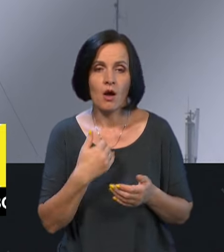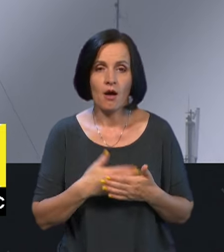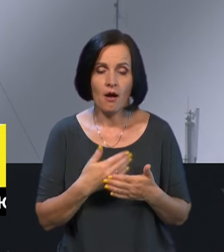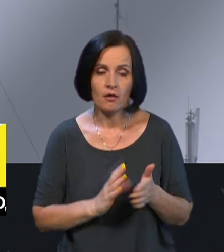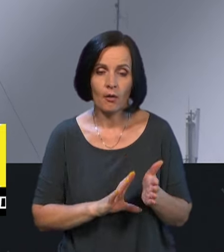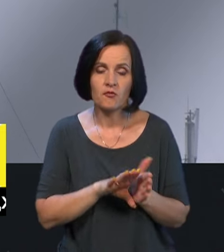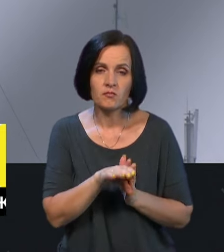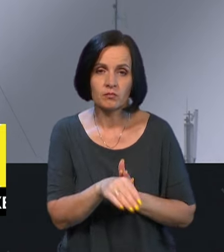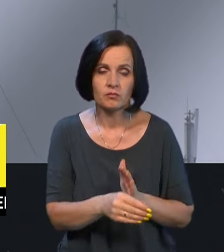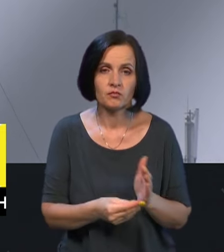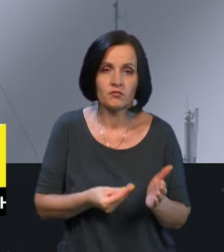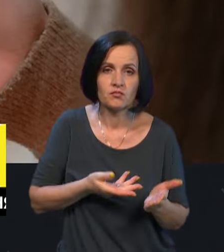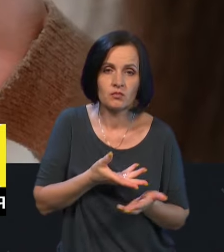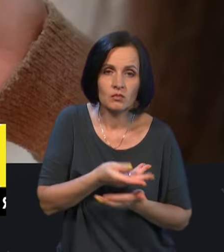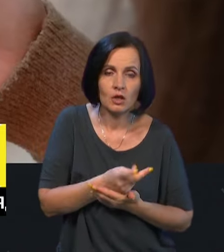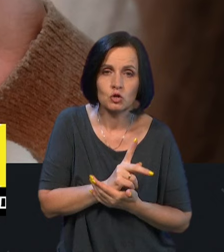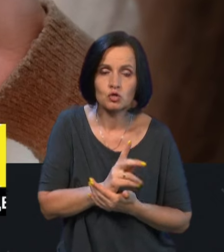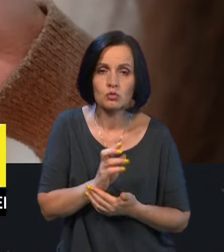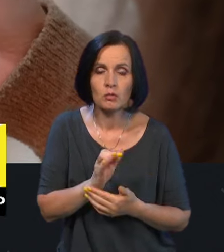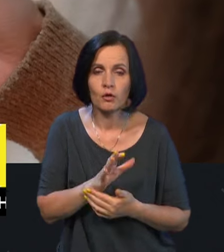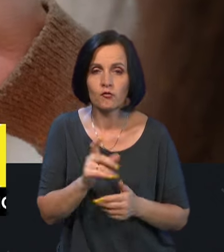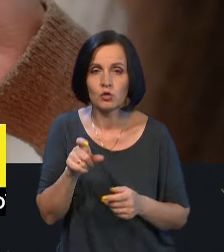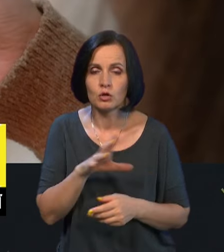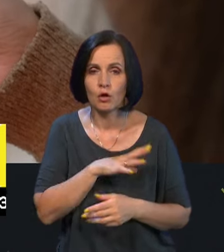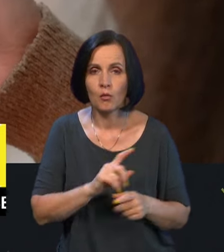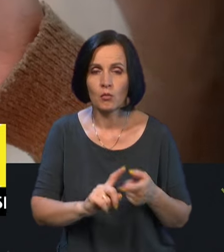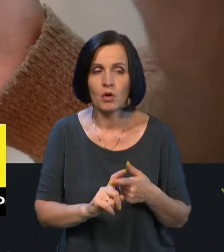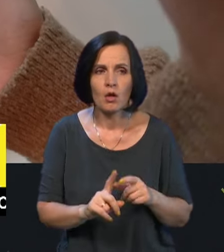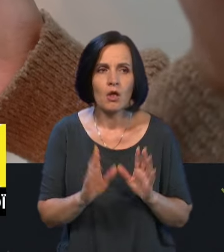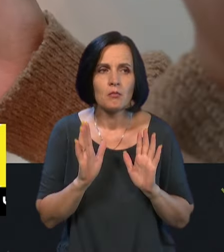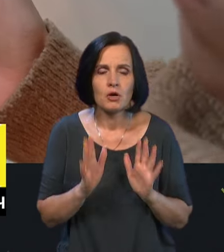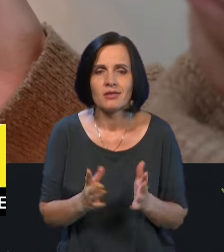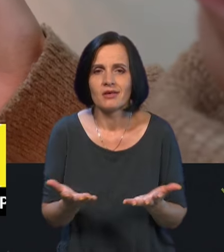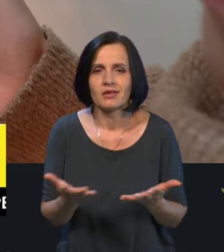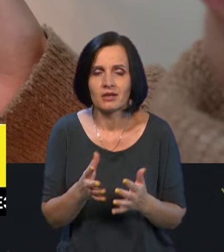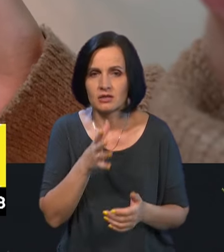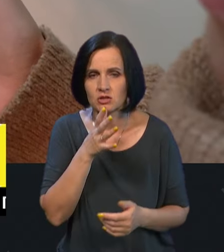в те, щоб в людей все-таки був зв'язок? Хоч якийсь, хоч на якийсь час?